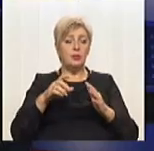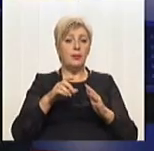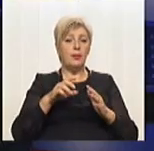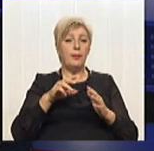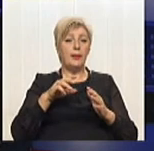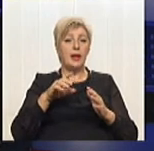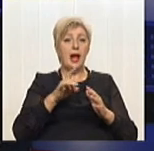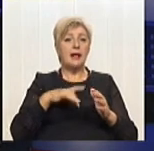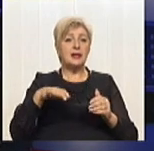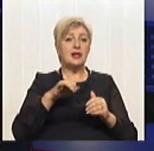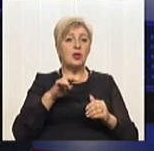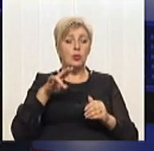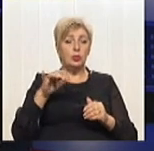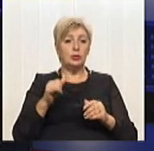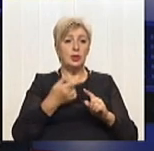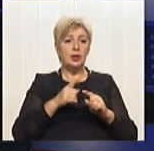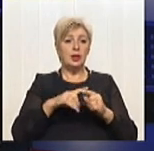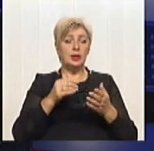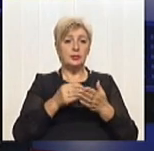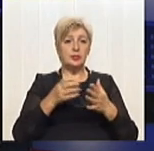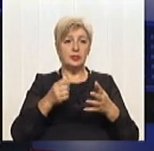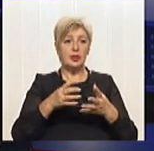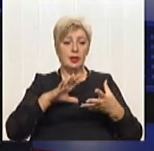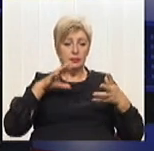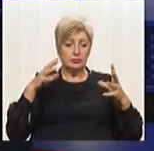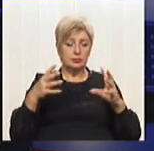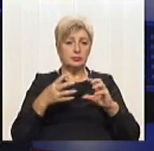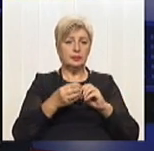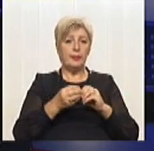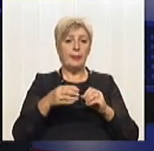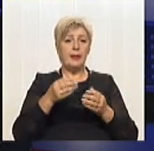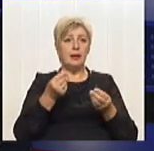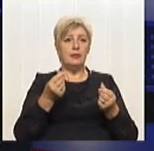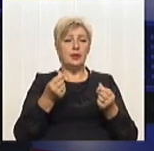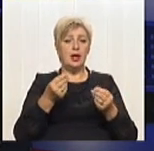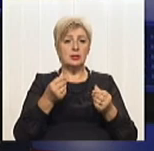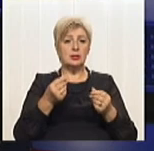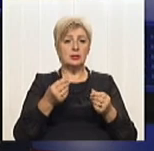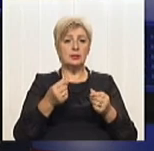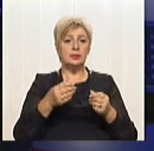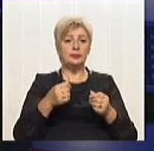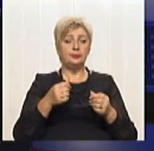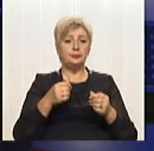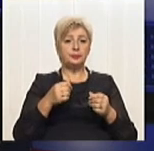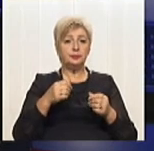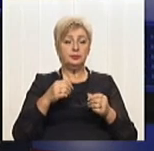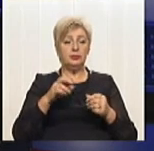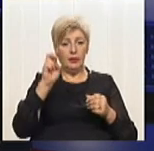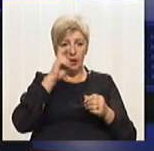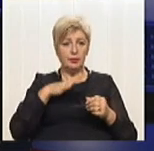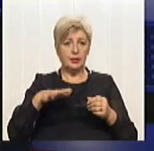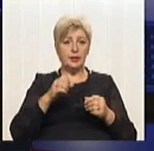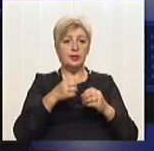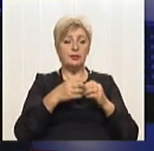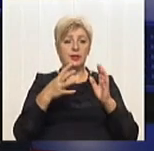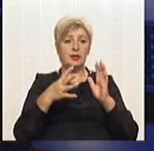який оцінив ємність фінансову з реконструкції і водозабезпечення, водовідведення в країні в